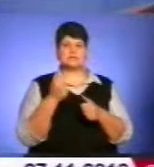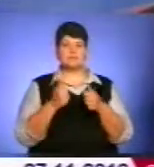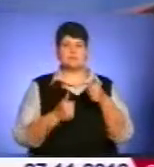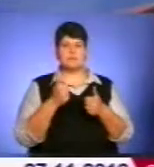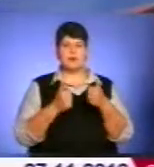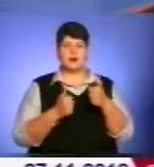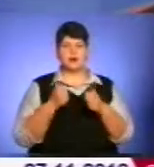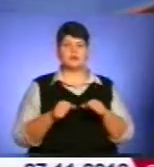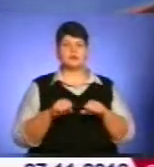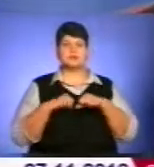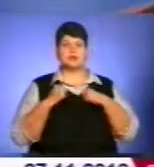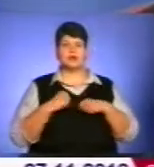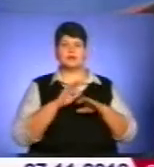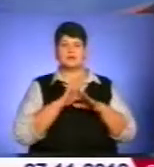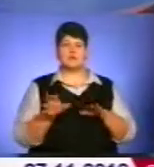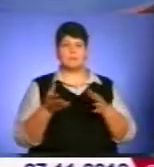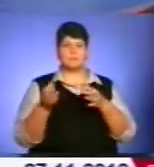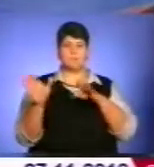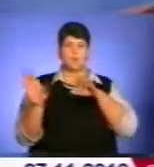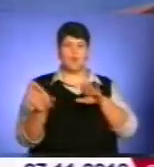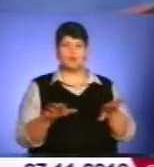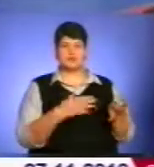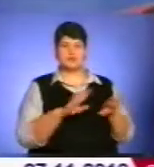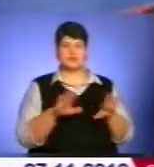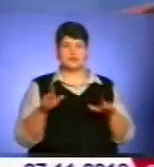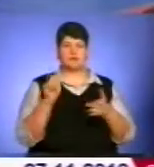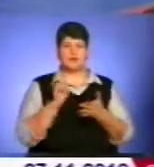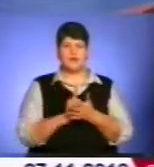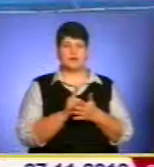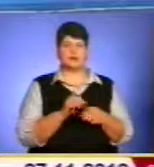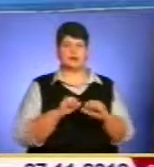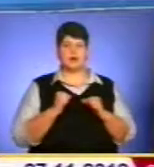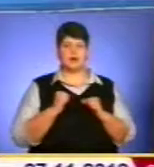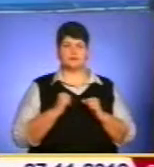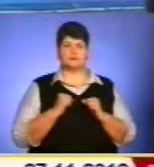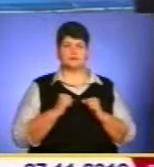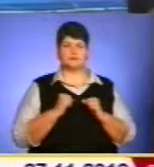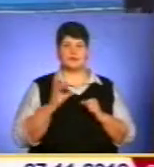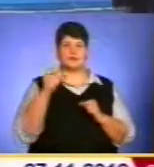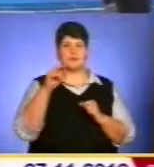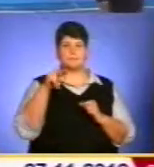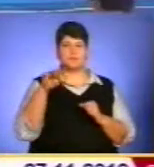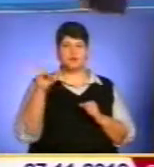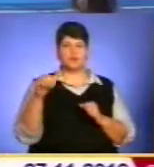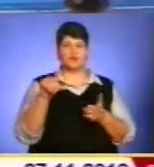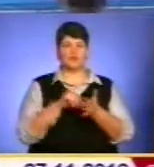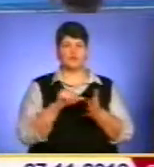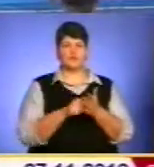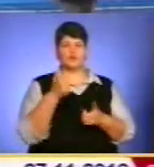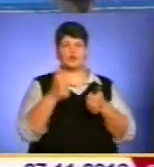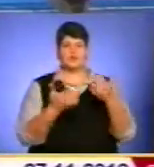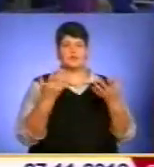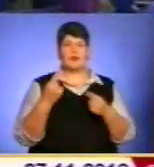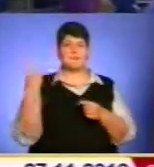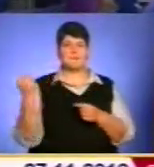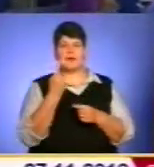тому що воно ряду, недалеко, діти мають приїжджати, змагатися на базу змагальної практики. Олександр Пашечкін участь у турнірі брав уперше.